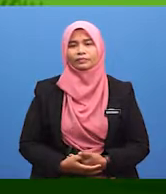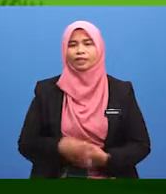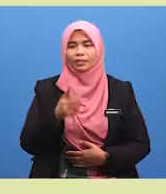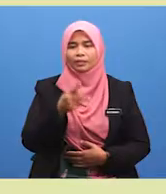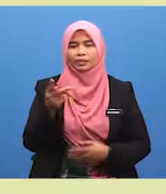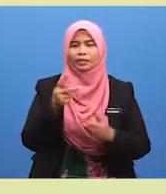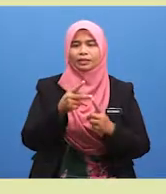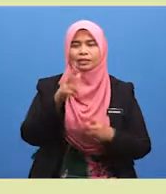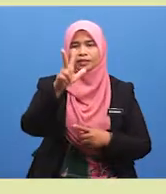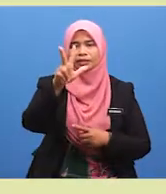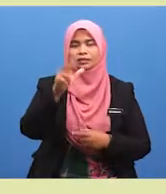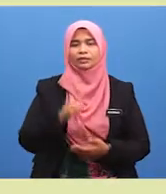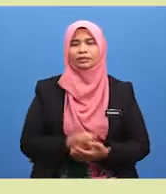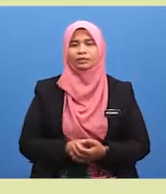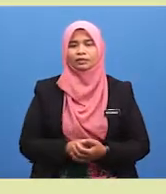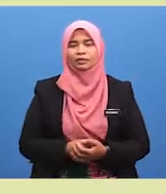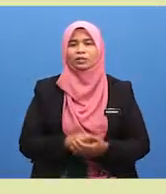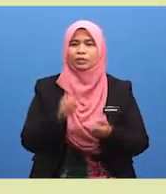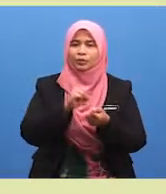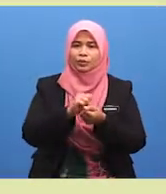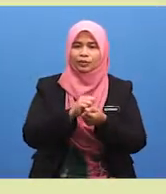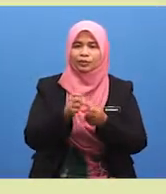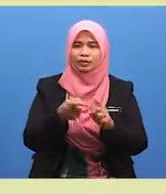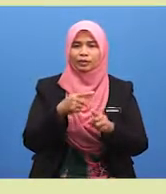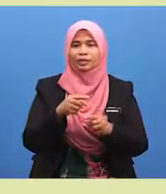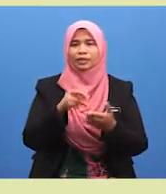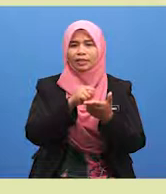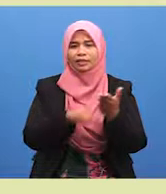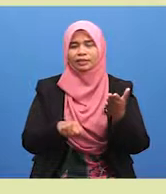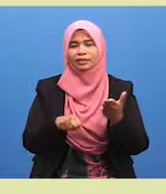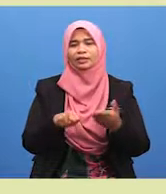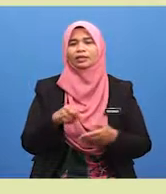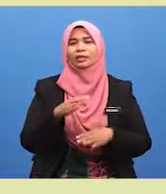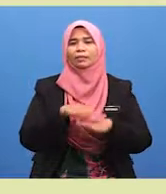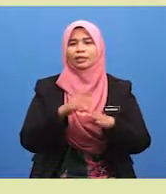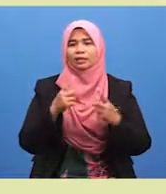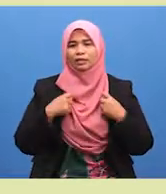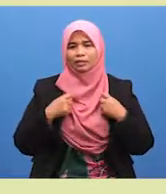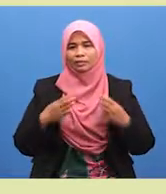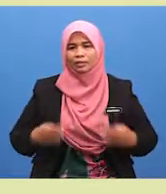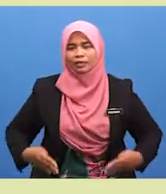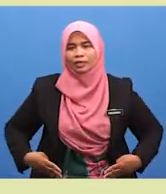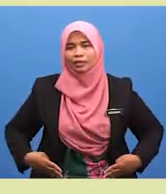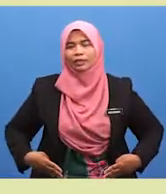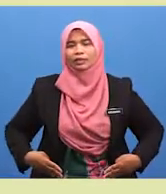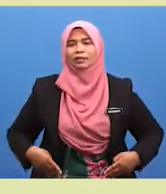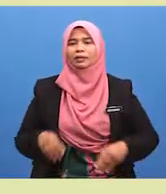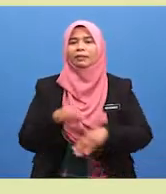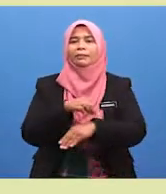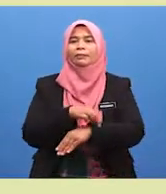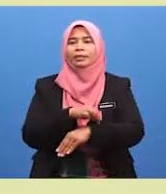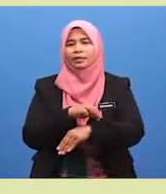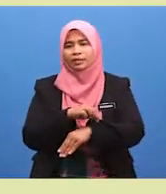Perkara ketiga, iaitu suci daripada najis pada tubuh badan